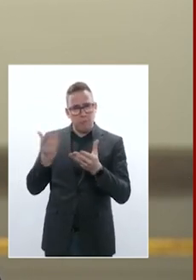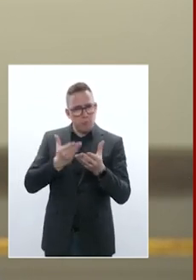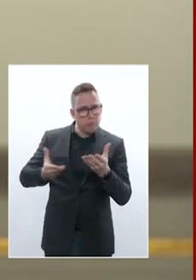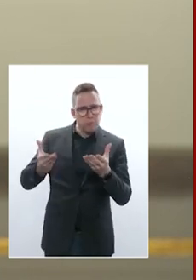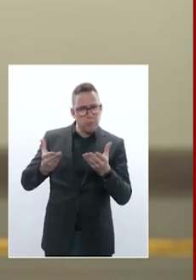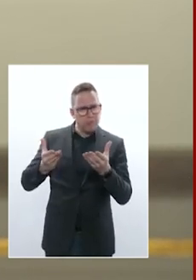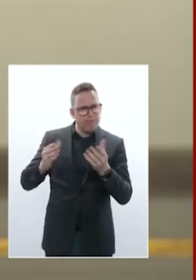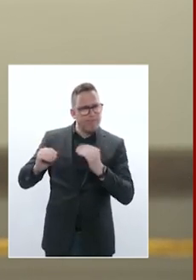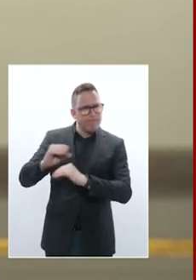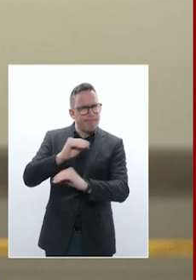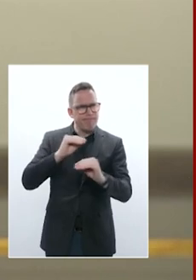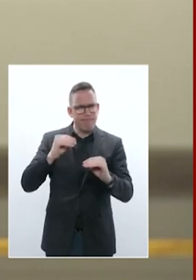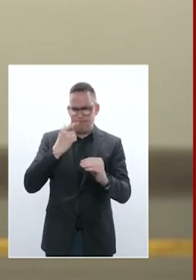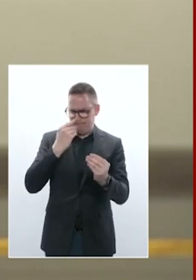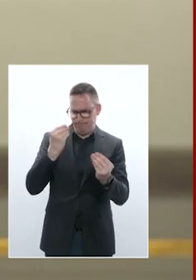'analyse collective était que,